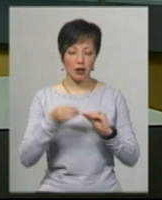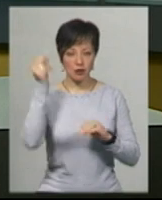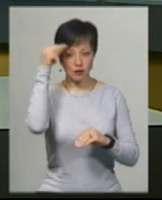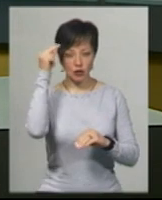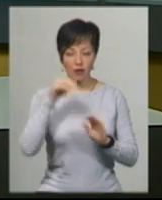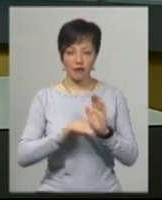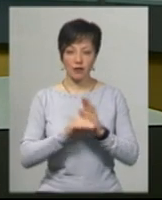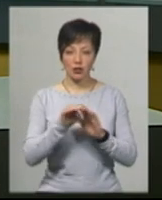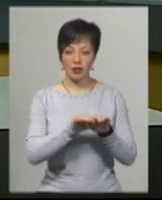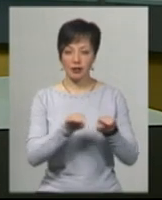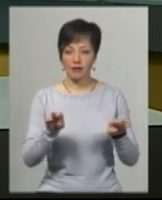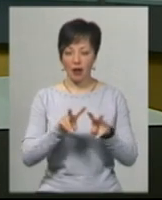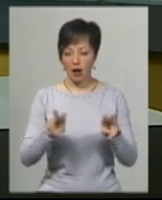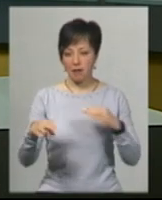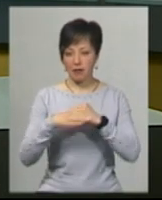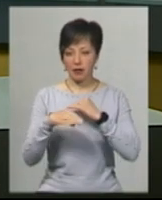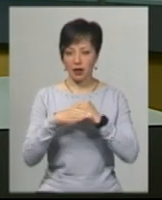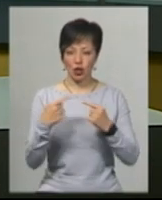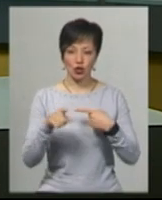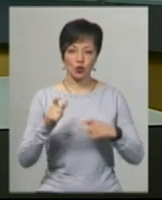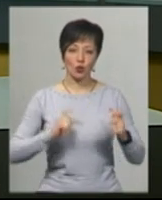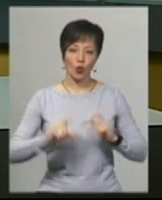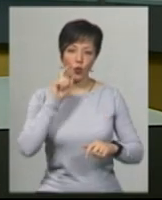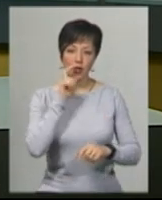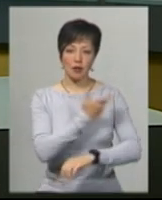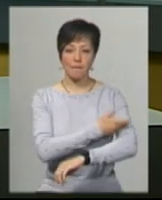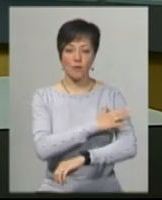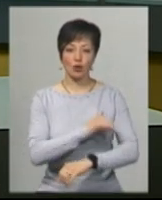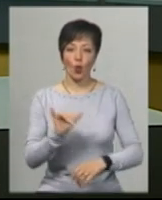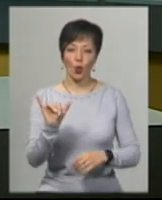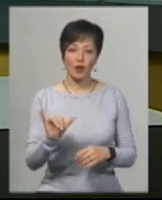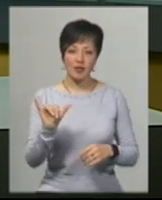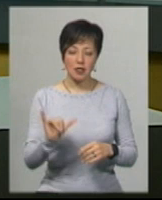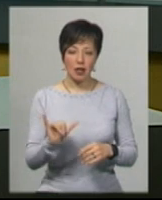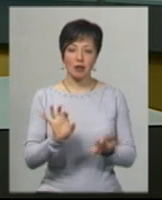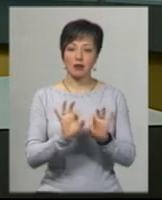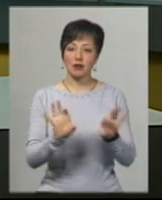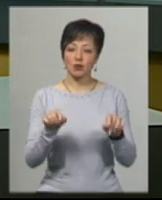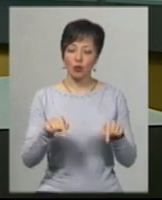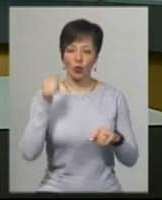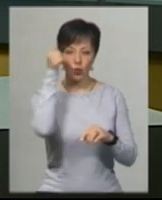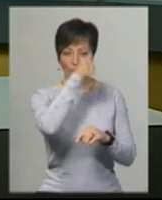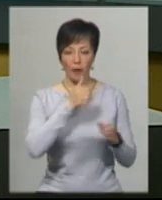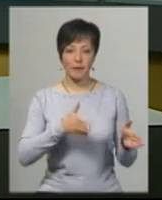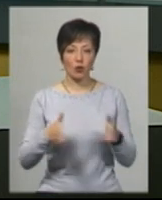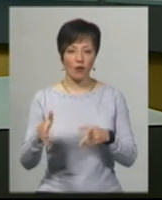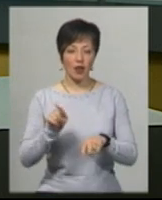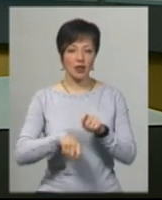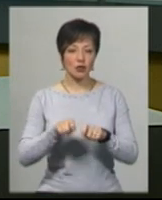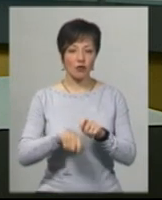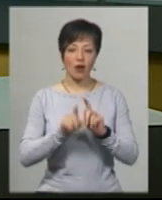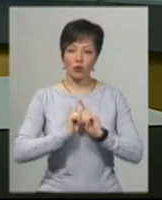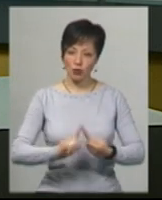у вишах на рівні із іншими студентами в українських і польських університетах. За його словами, цього року підготовка до тестування